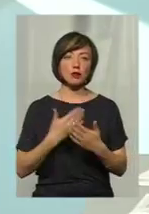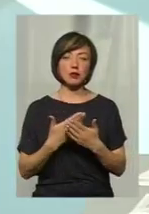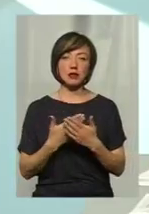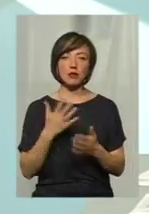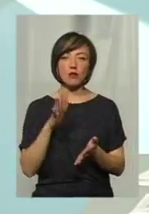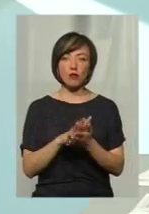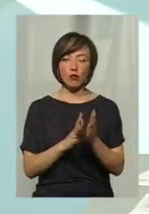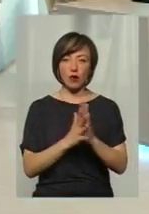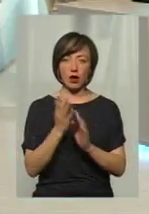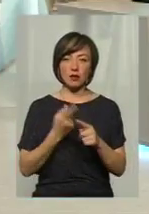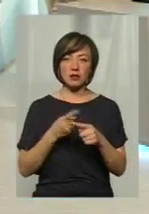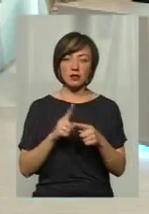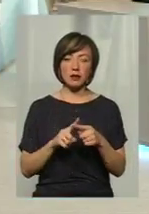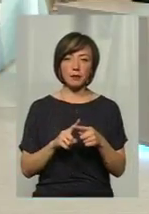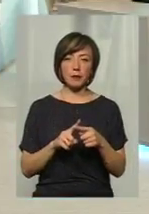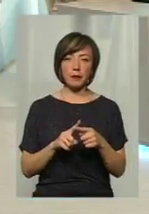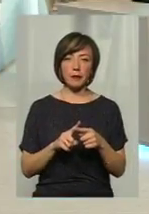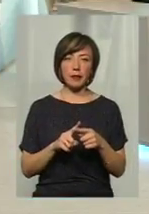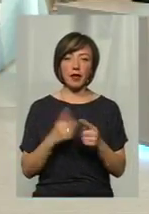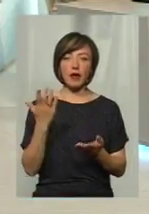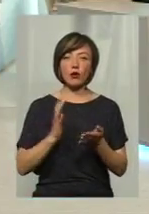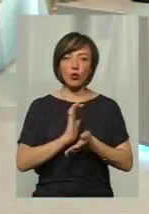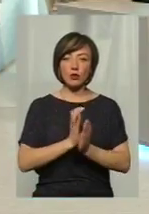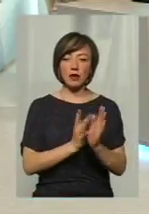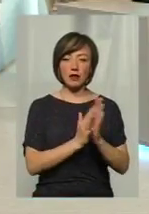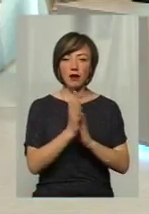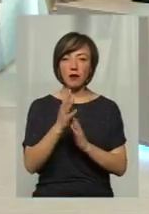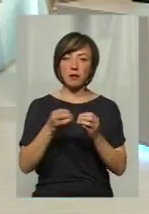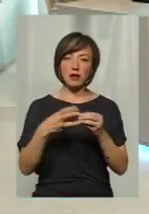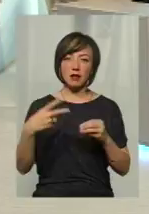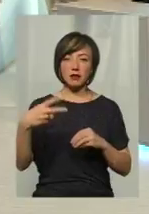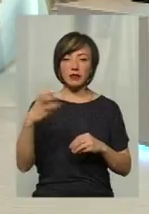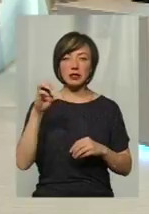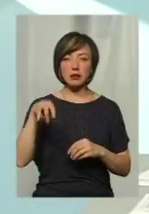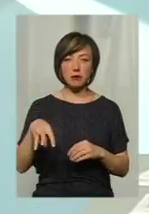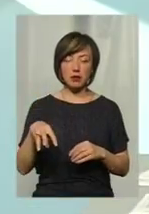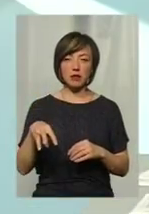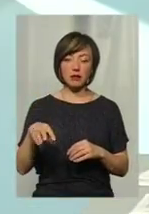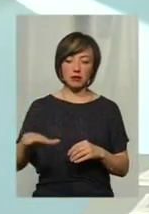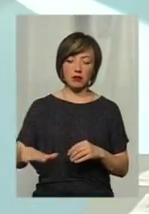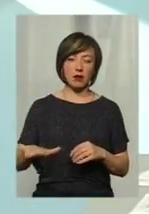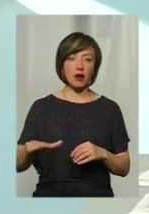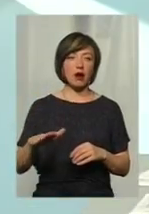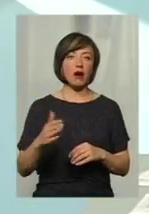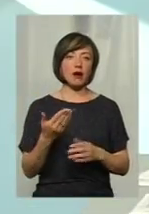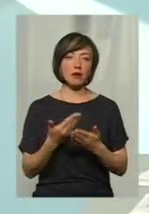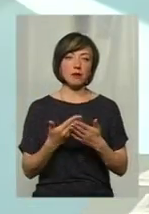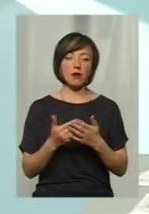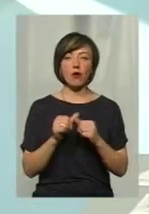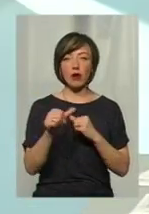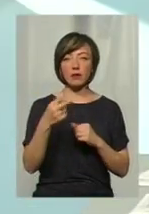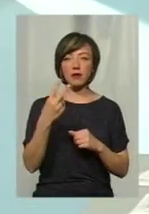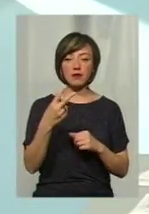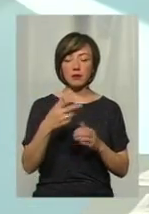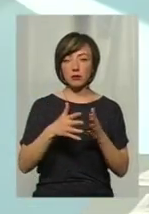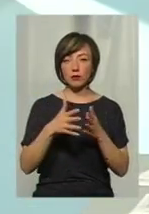бур'ян, якщо густий травостій, він може досягти 15-20 сантиметрів росту. Ну, в окремих випадках може вирости